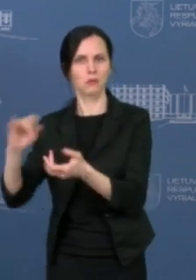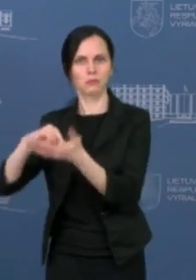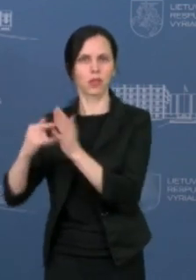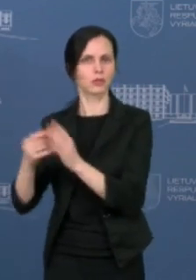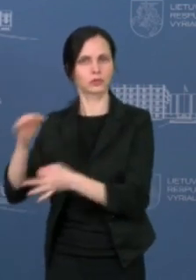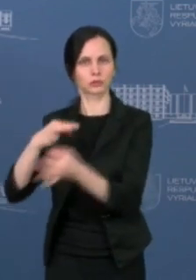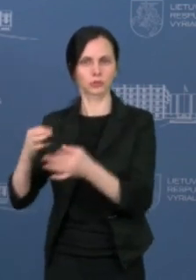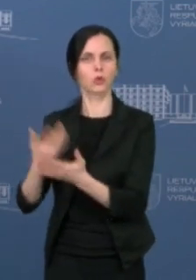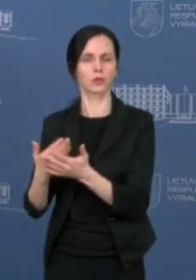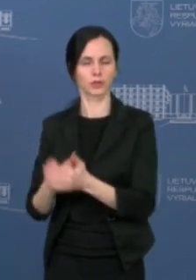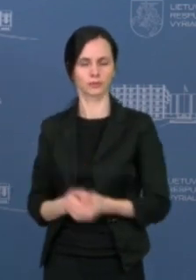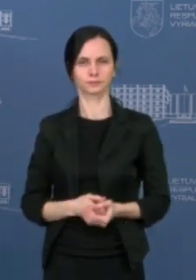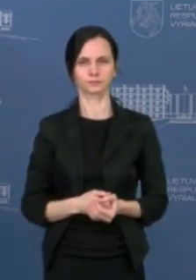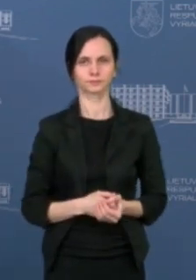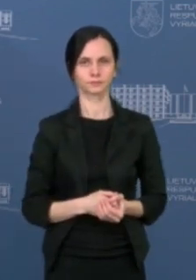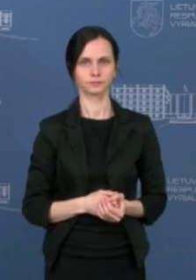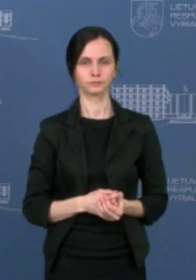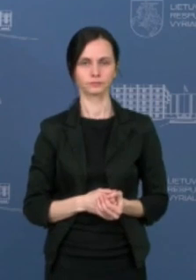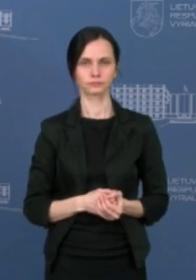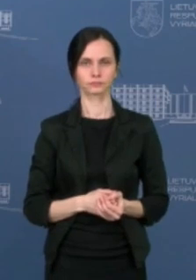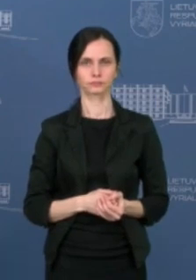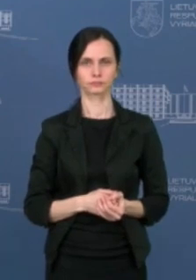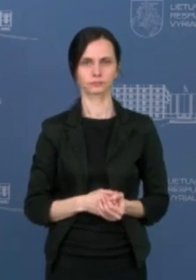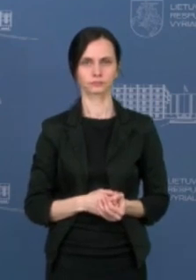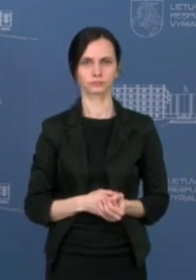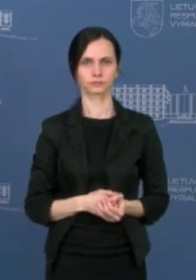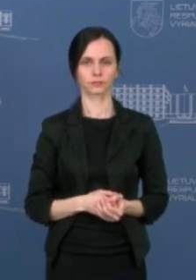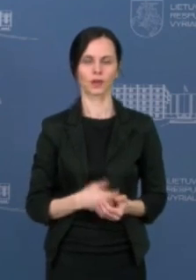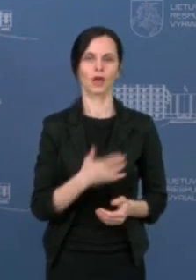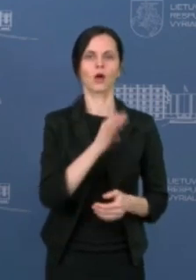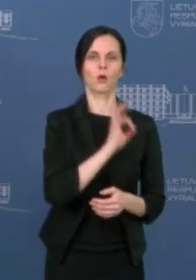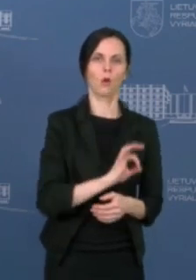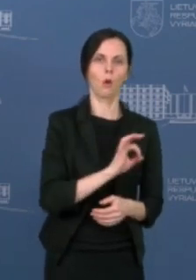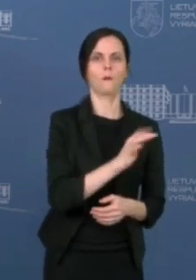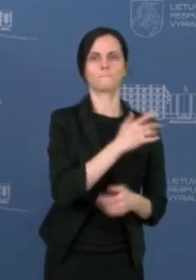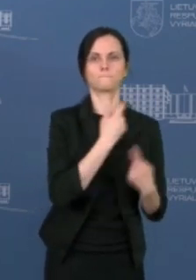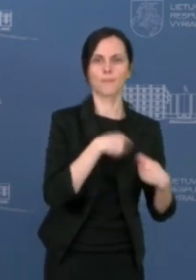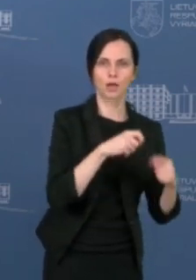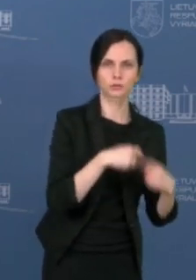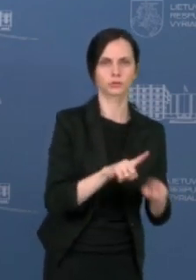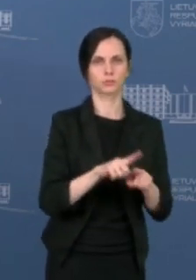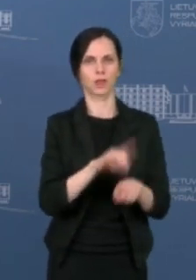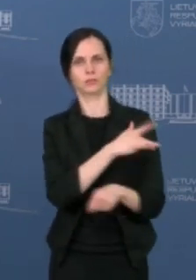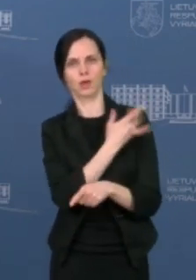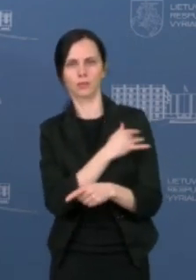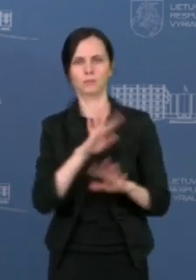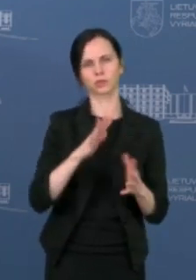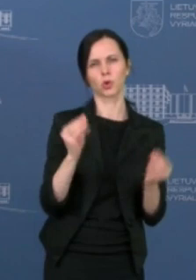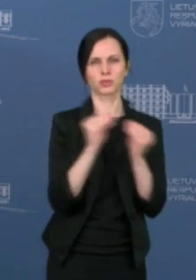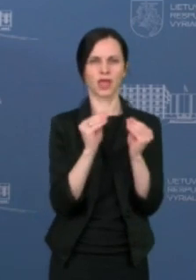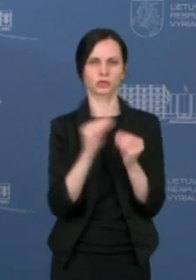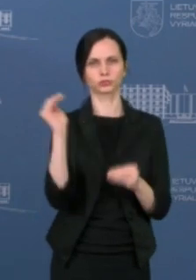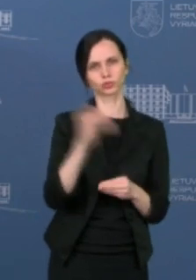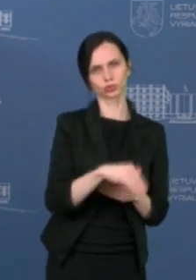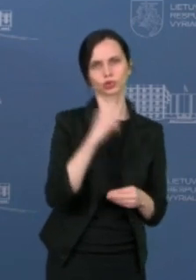Tai darbuotojų skaičius mes, kadangi kalbame ir apie priekybą, ir apie paslaugas, mes kalbame apie dešimtis tūkstančių žmonių, kurie galės